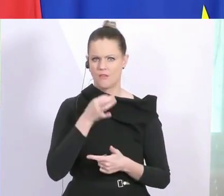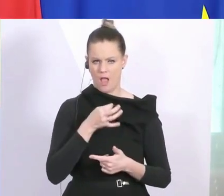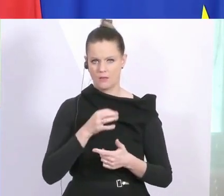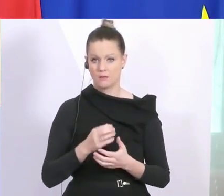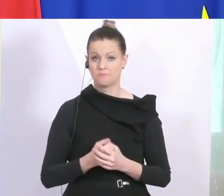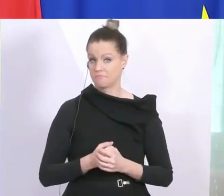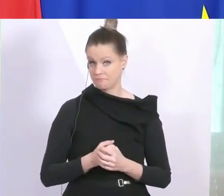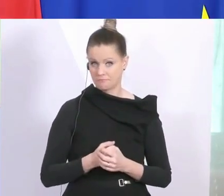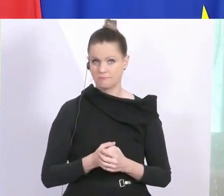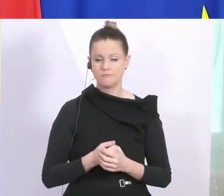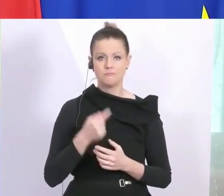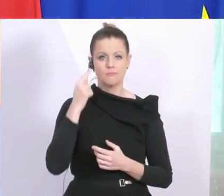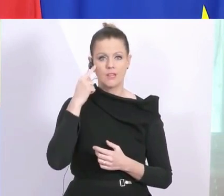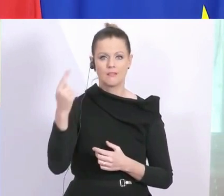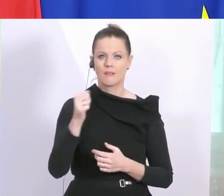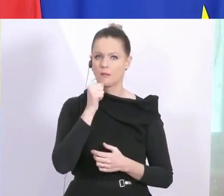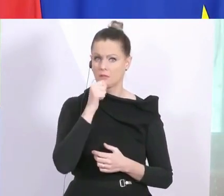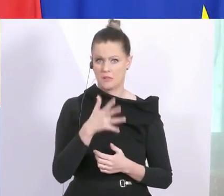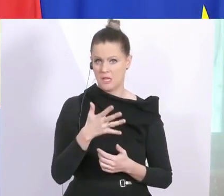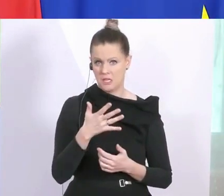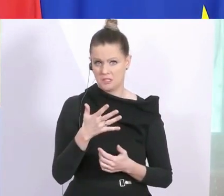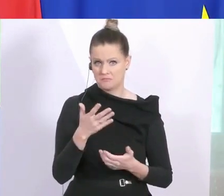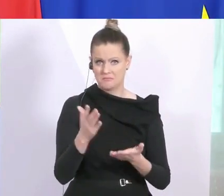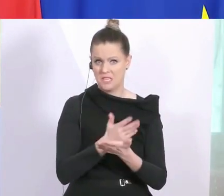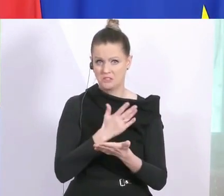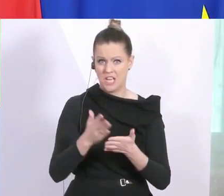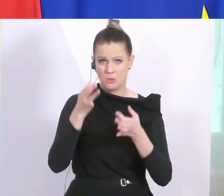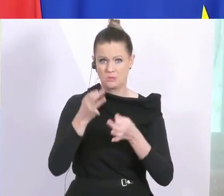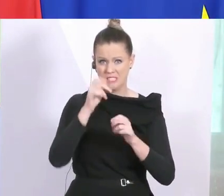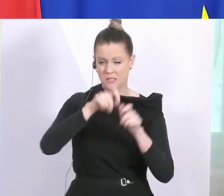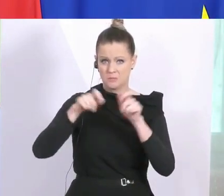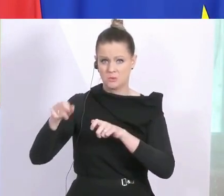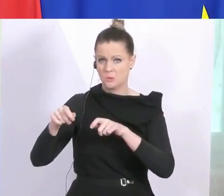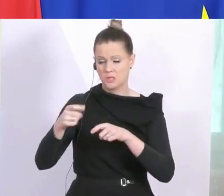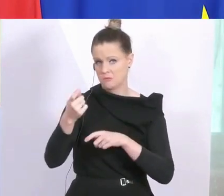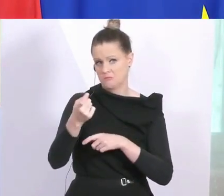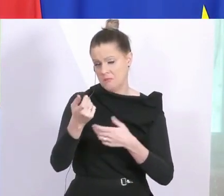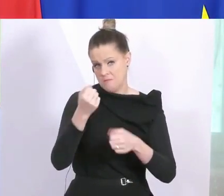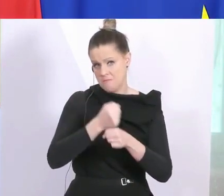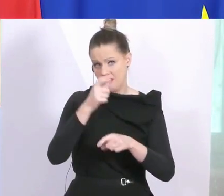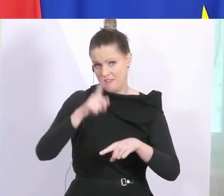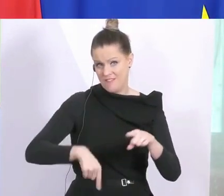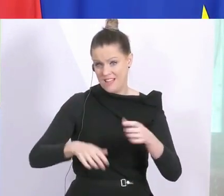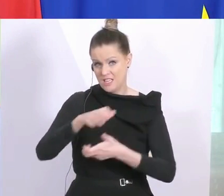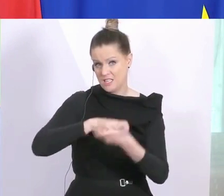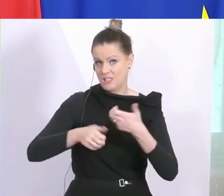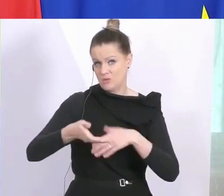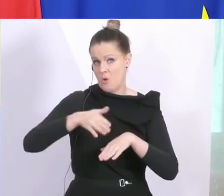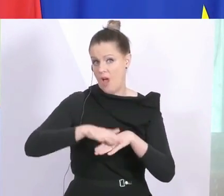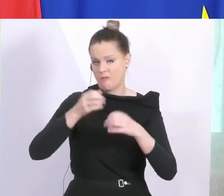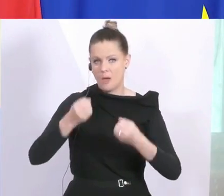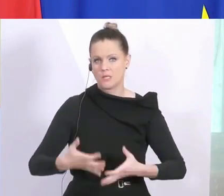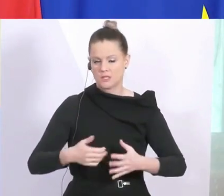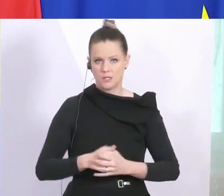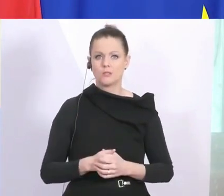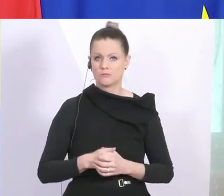machen Entscheidungsträger Fehler. Das ist ganz normal und in Krisensituationen wahrscheinlich umso mehr. Ich bin